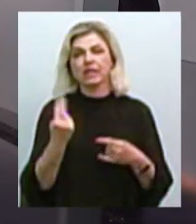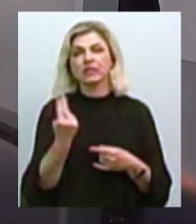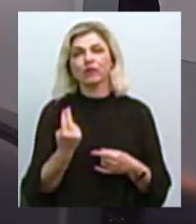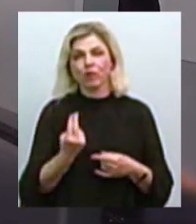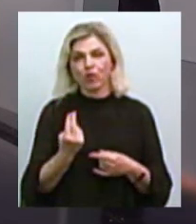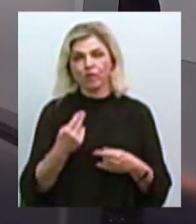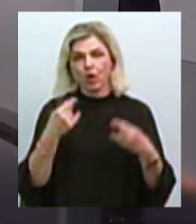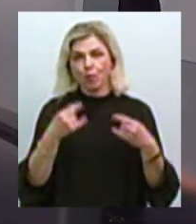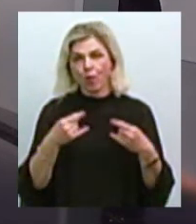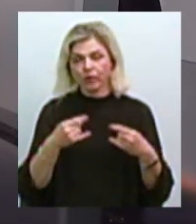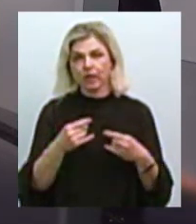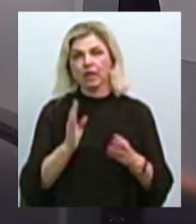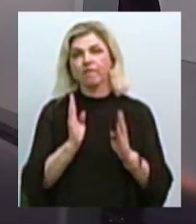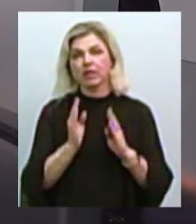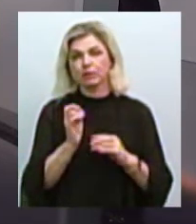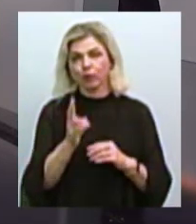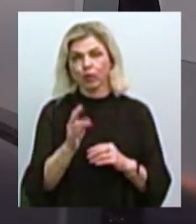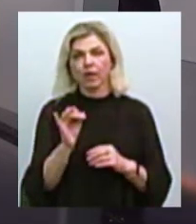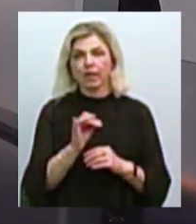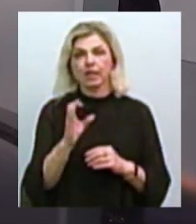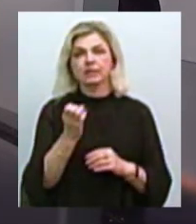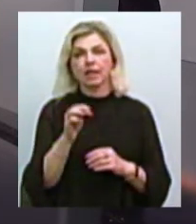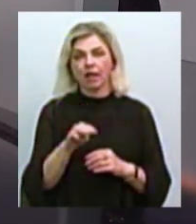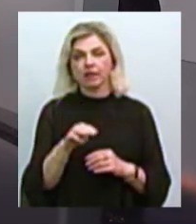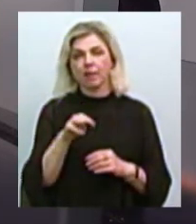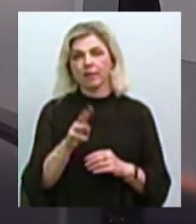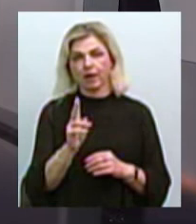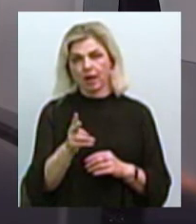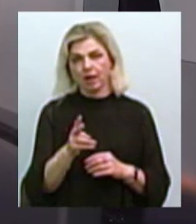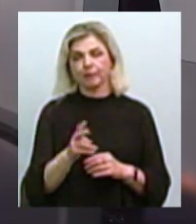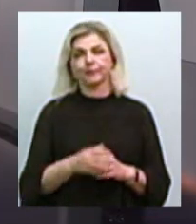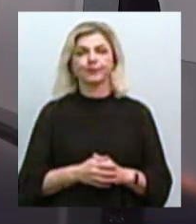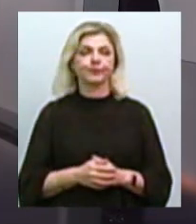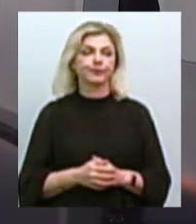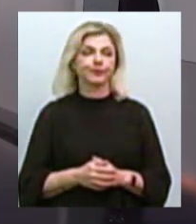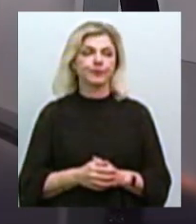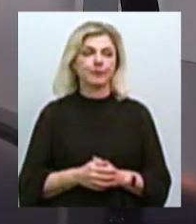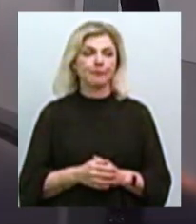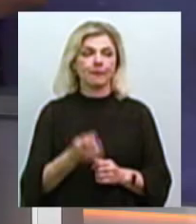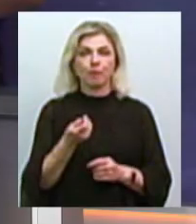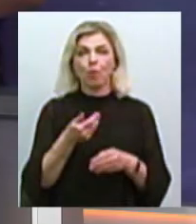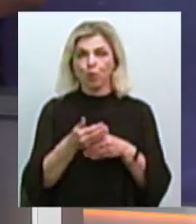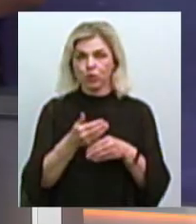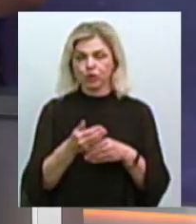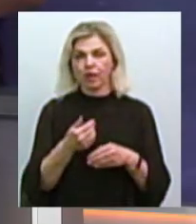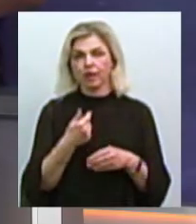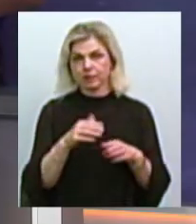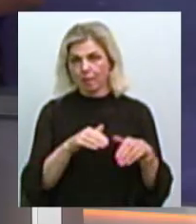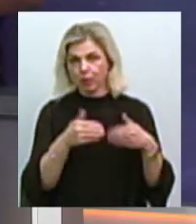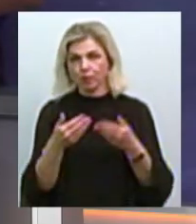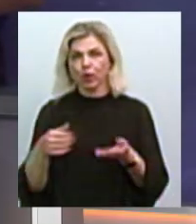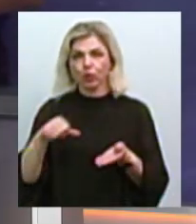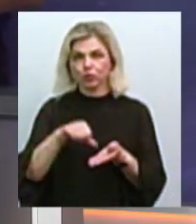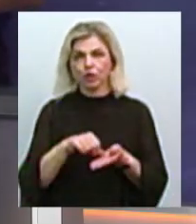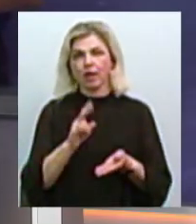нашій сторінці у Фейсбук та на сайті МК «Суспільне медіа». Трохи згодом я запропоную долучитися до